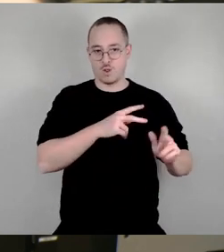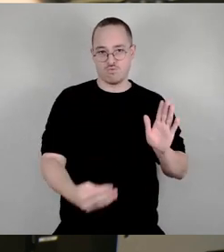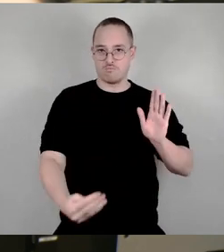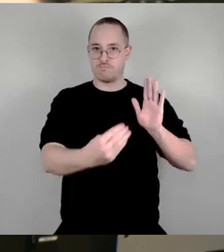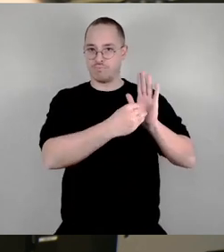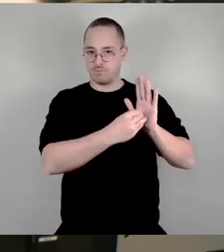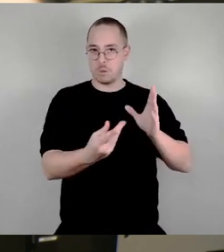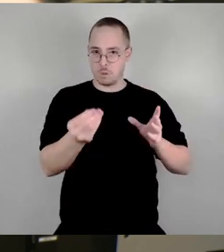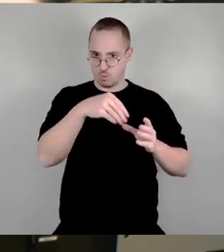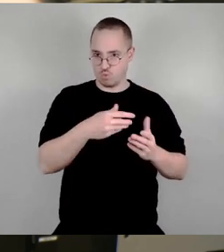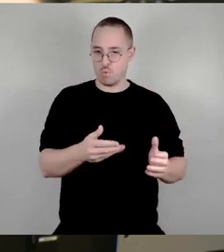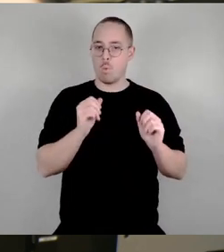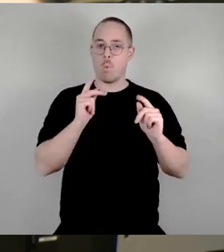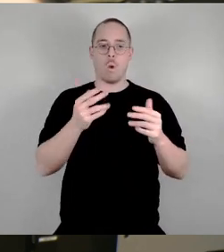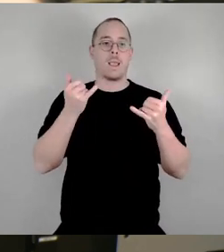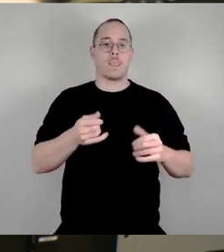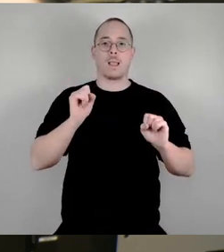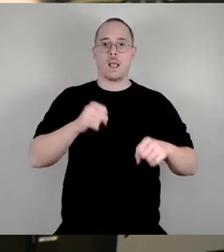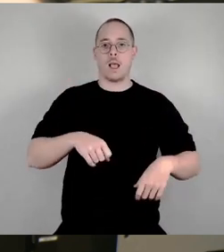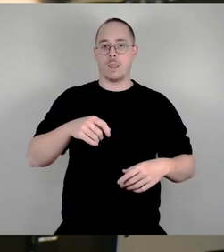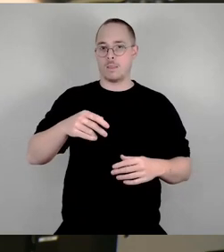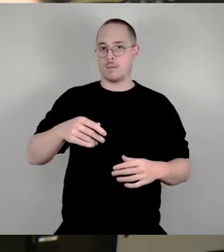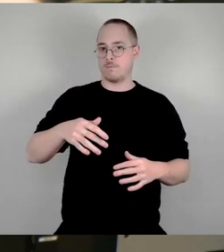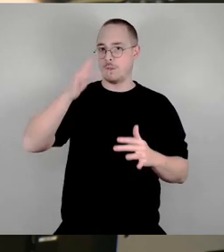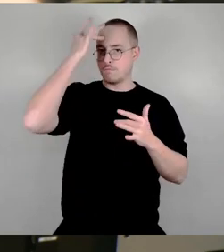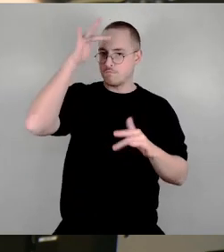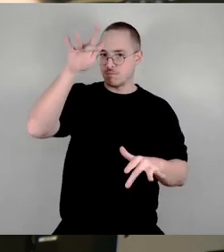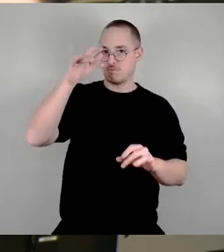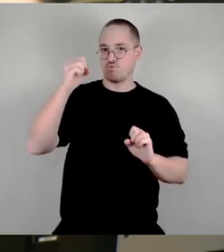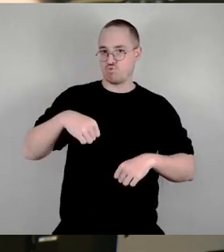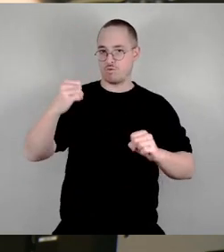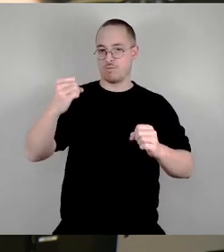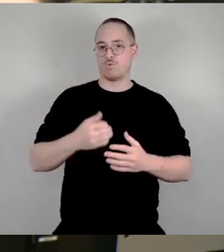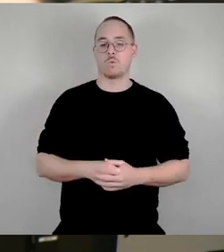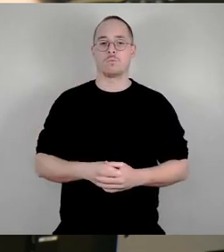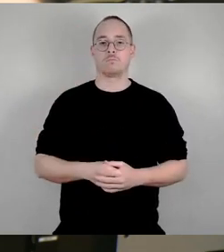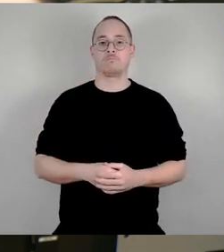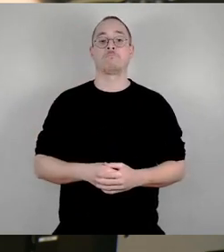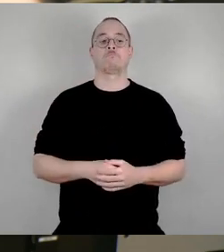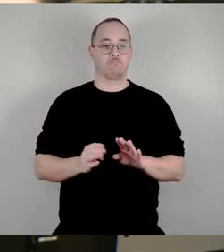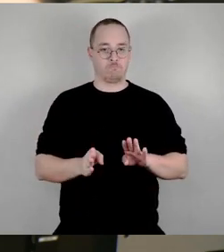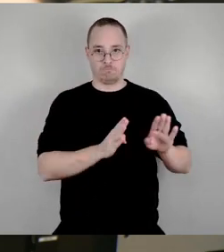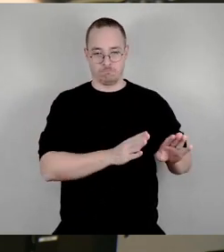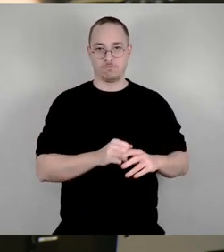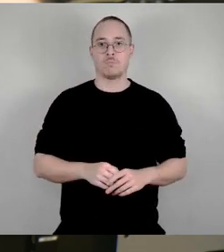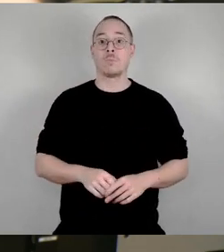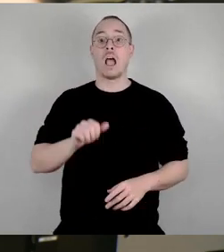jetzt so zustimmen, also dem federführenden Ausschussbericht. Was den Antrag der AfD angeht, was diese zwei